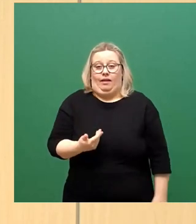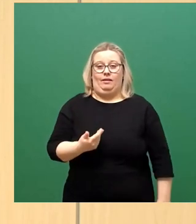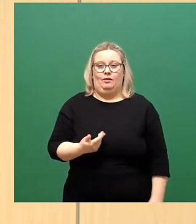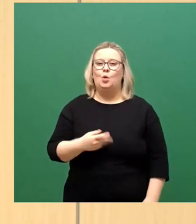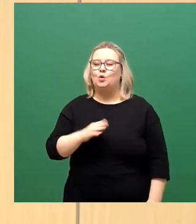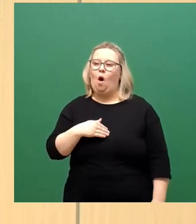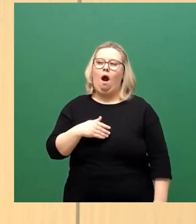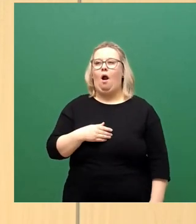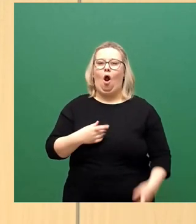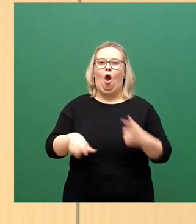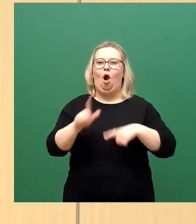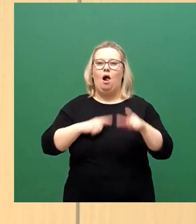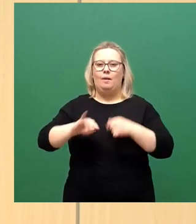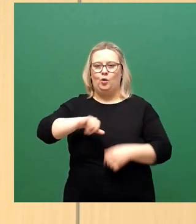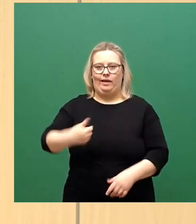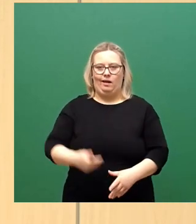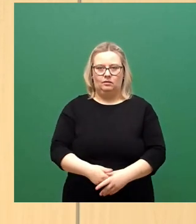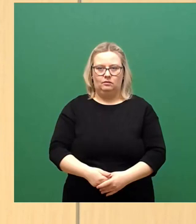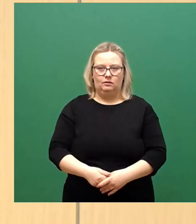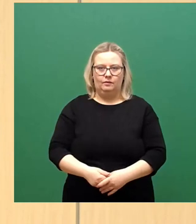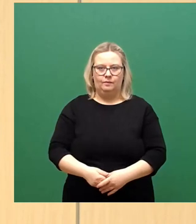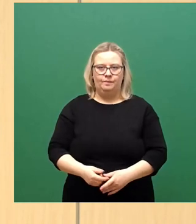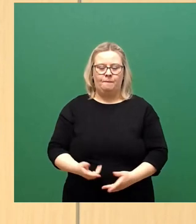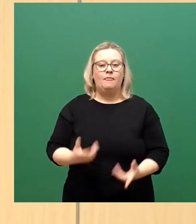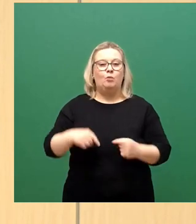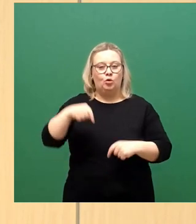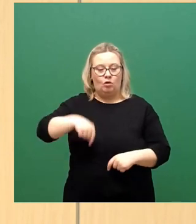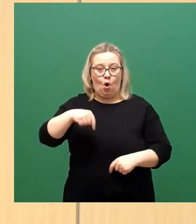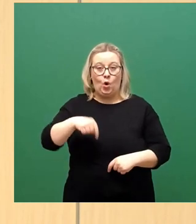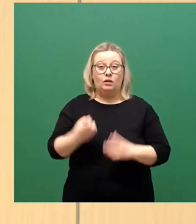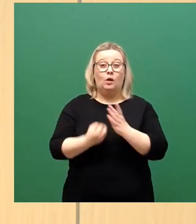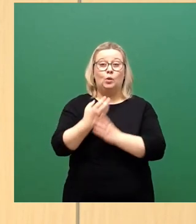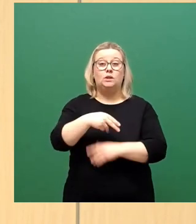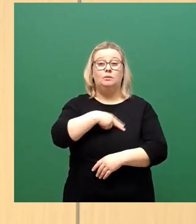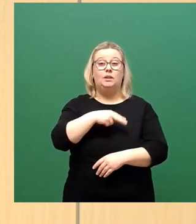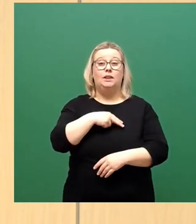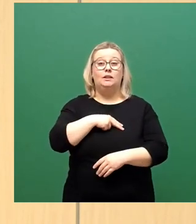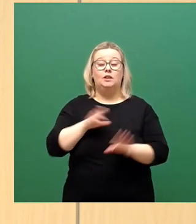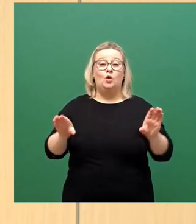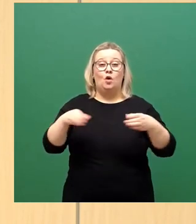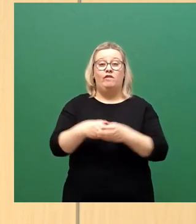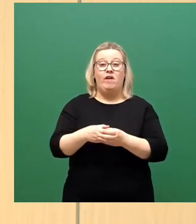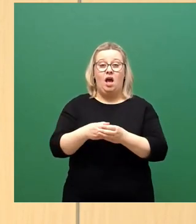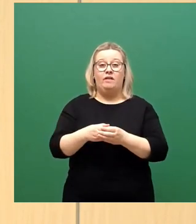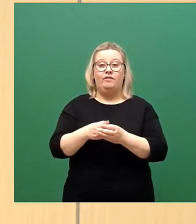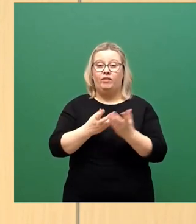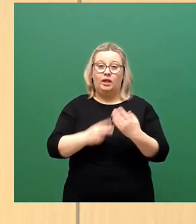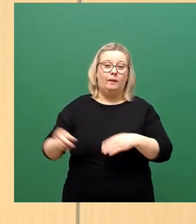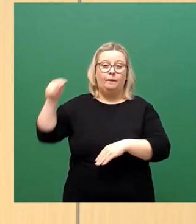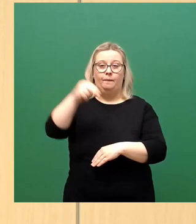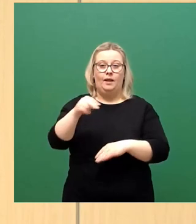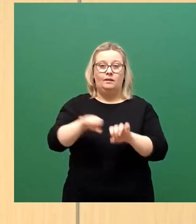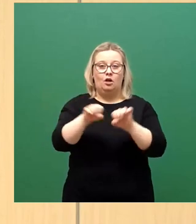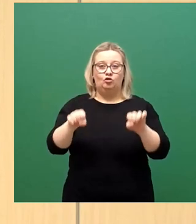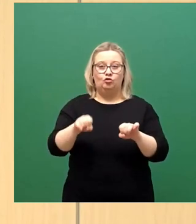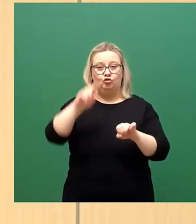Donhauser. Erst heute ist die von der Kultusministerkonferenz lange zurückgehaltene Metastudie zu Infektionen und Schulen bekannt geworden.